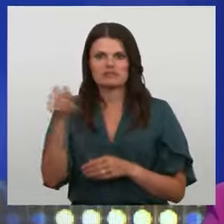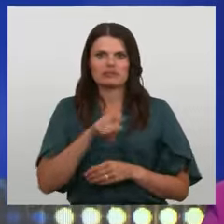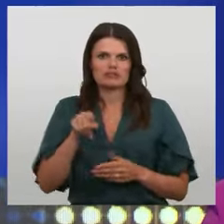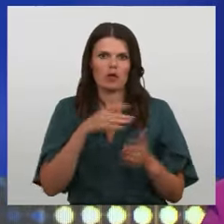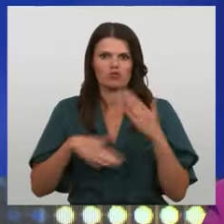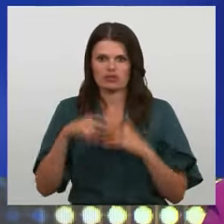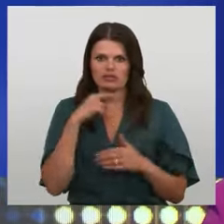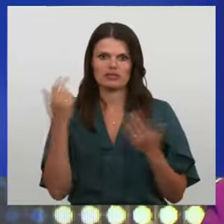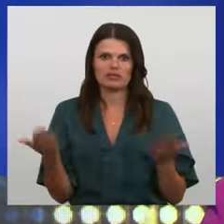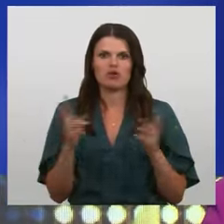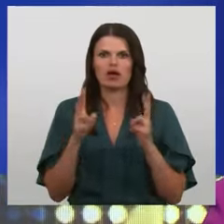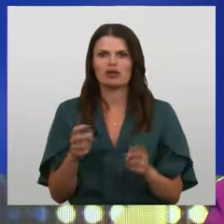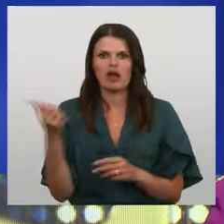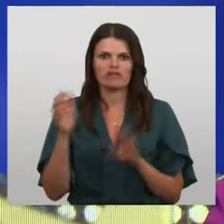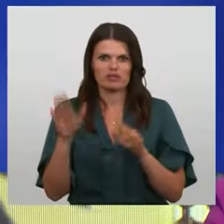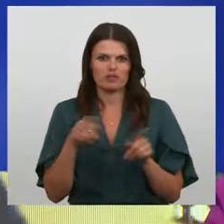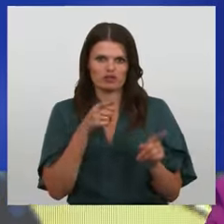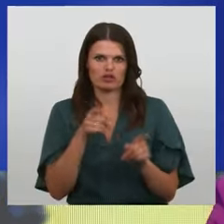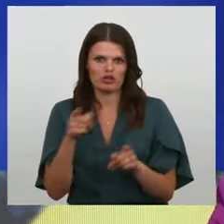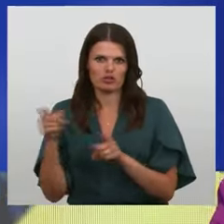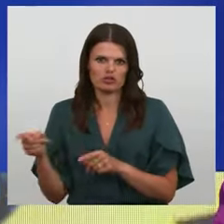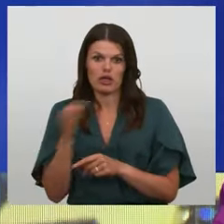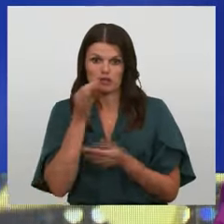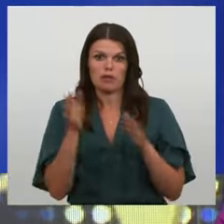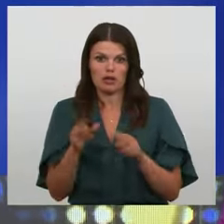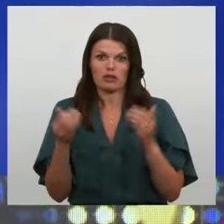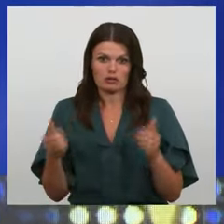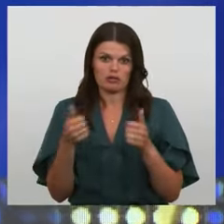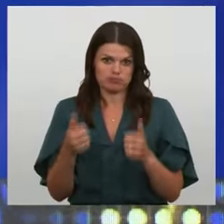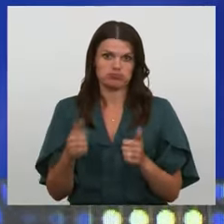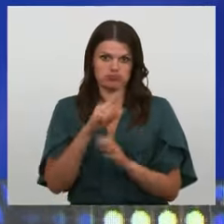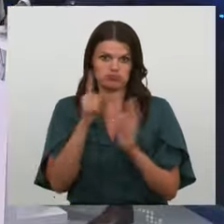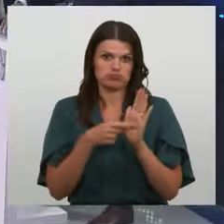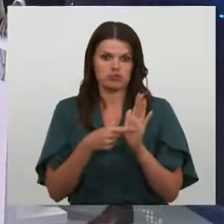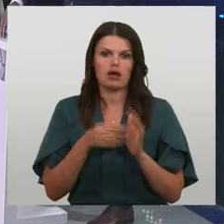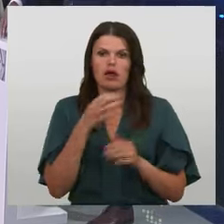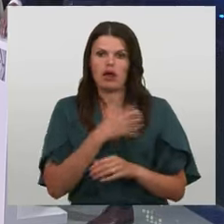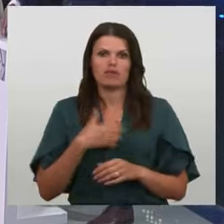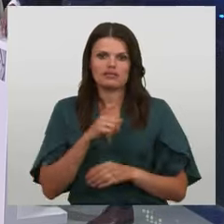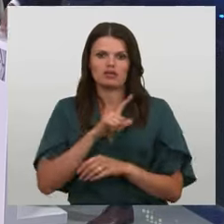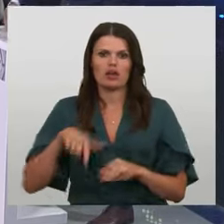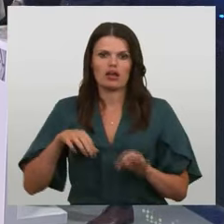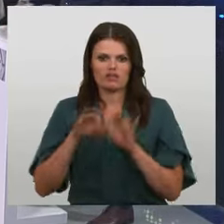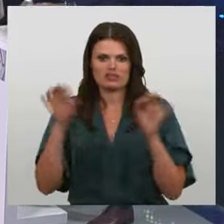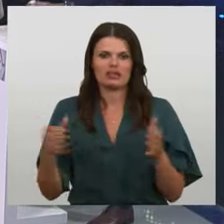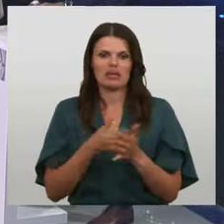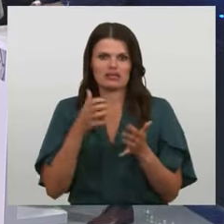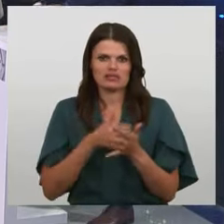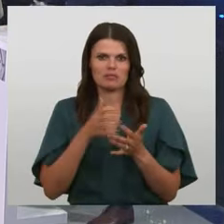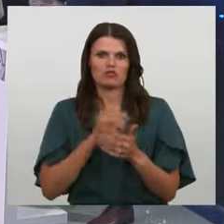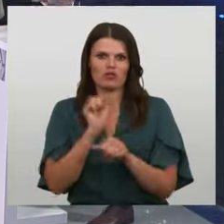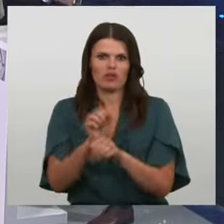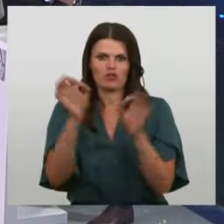gribu. Tad kā viņi var šantažēt vēstā valsts? Latvijai būtu beidzot jāsāk izmantot veto tiesības un šantažēt cits